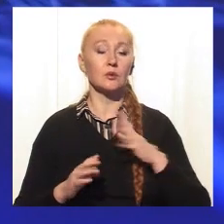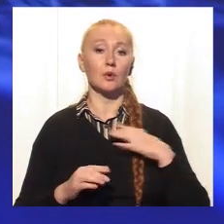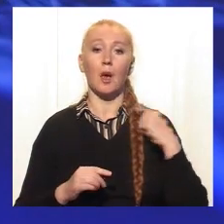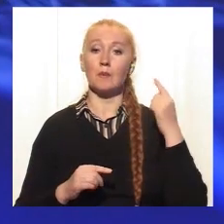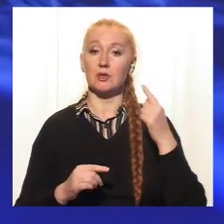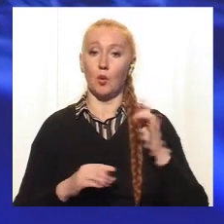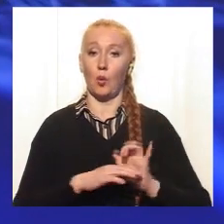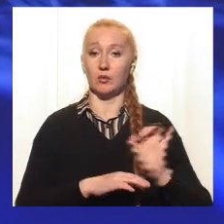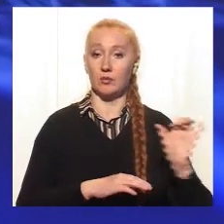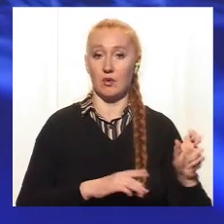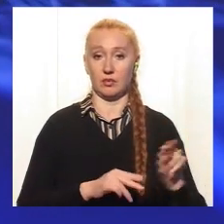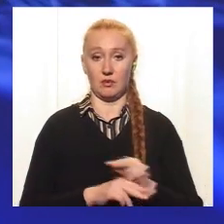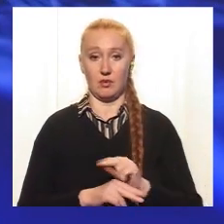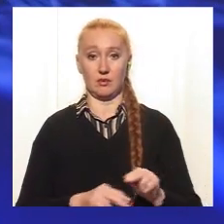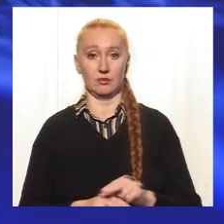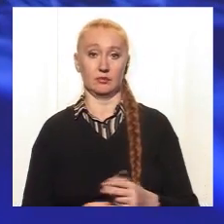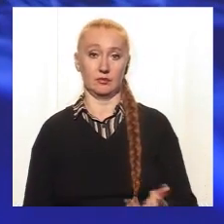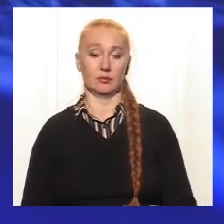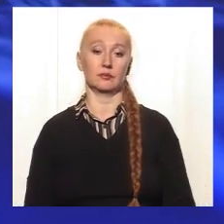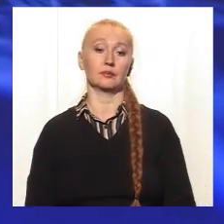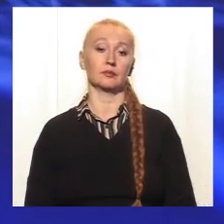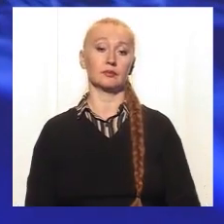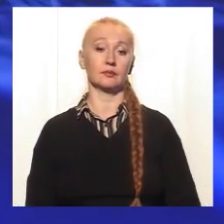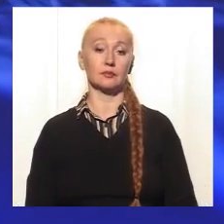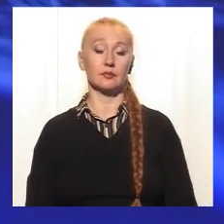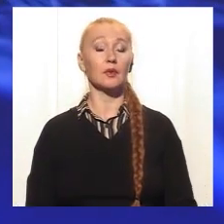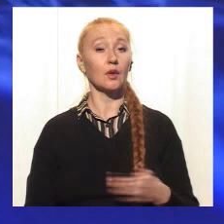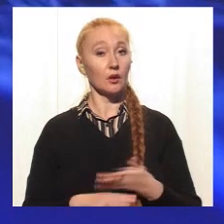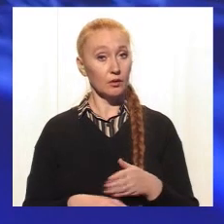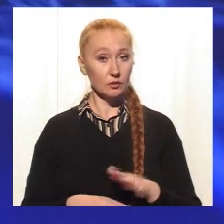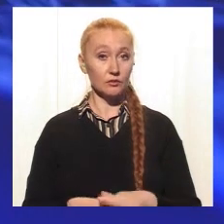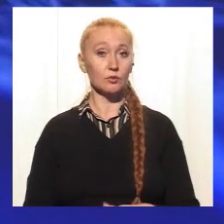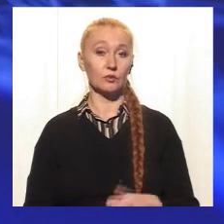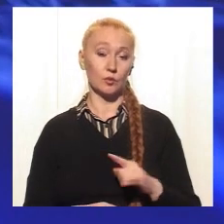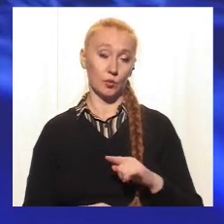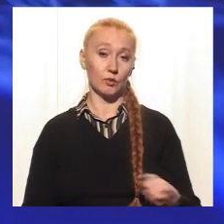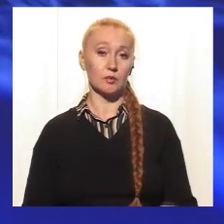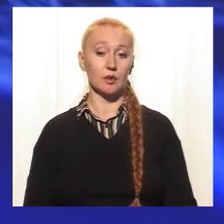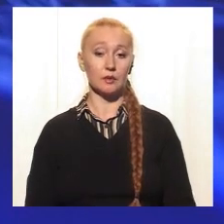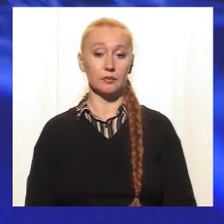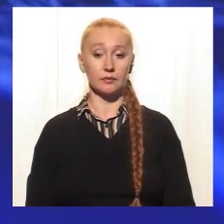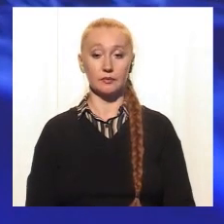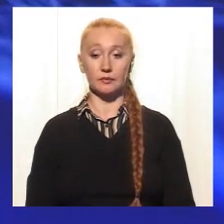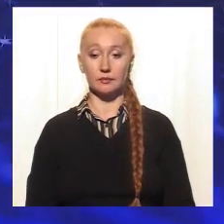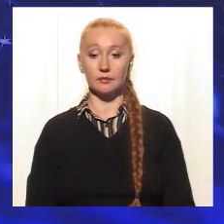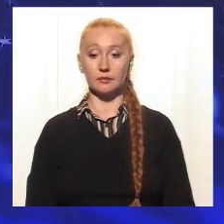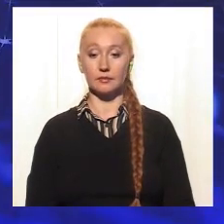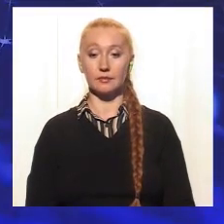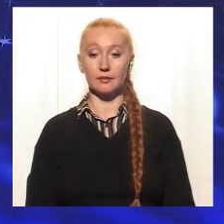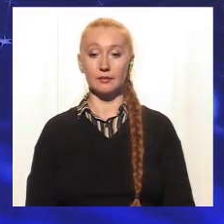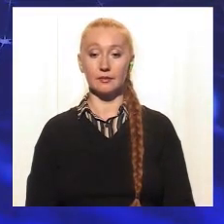потом психологу направляю. Поэтому тяжелый процесс. И, власне,